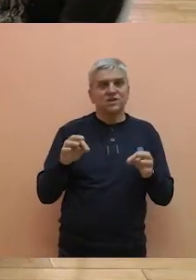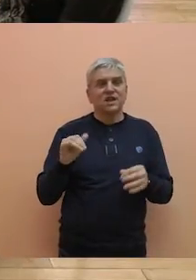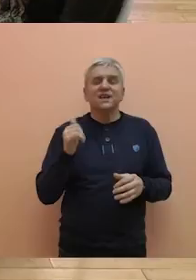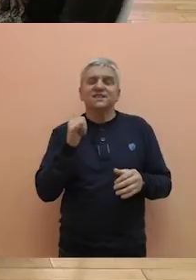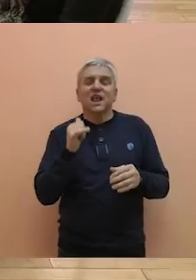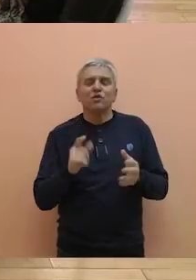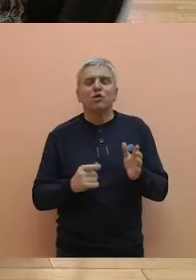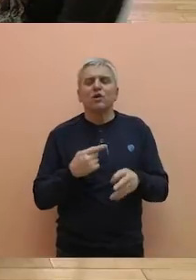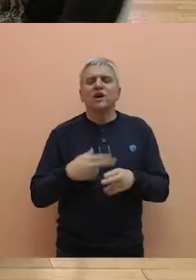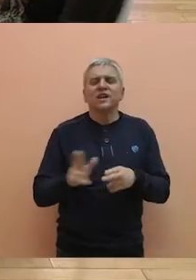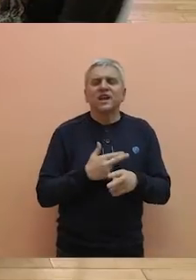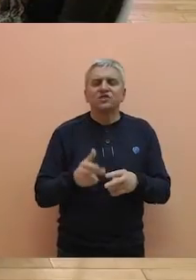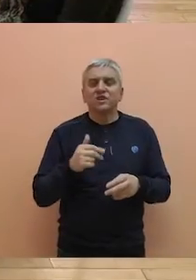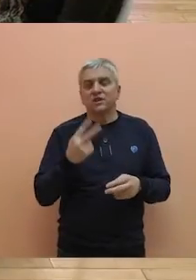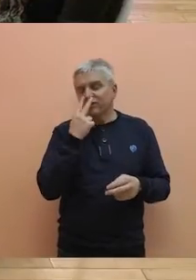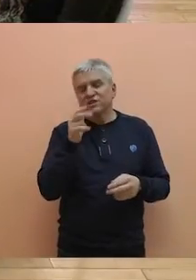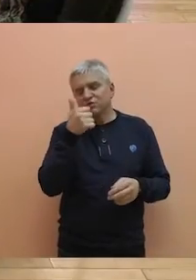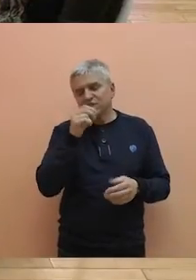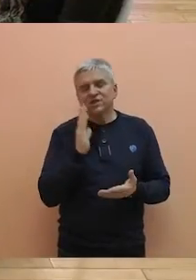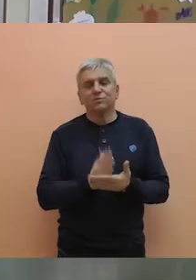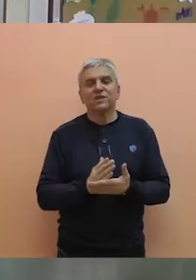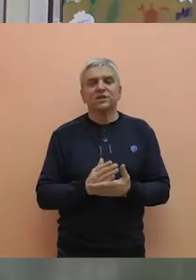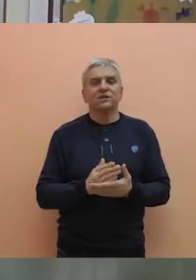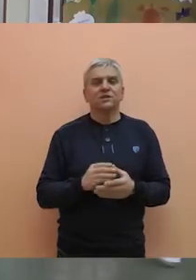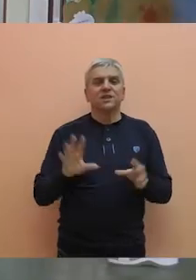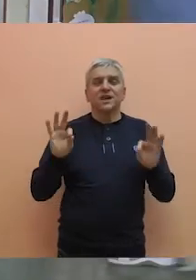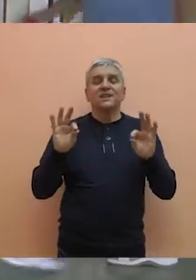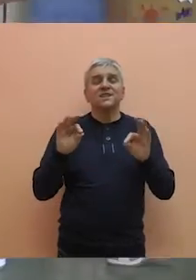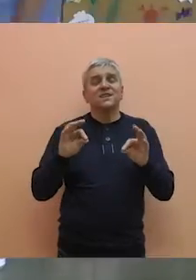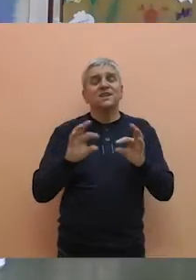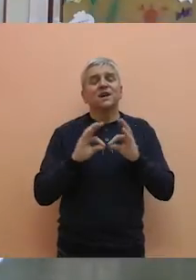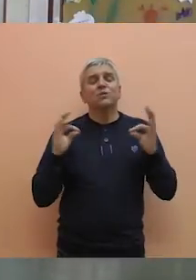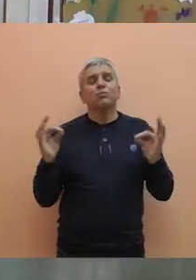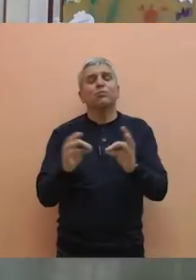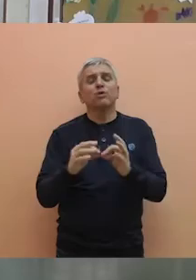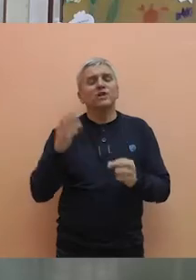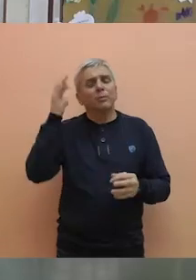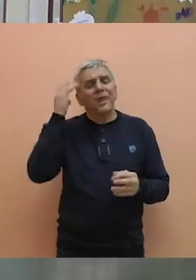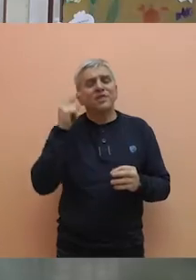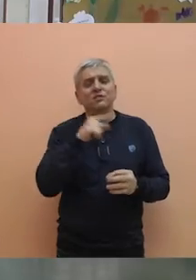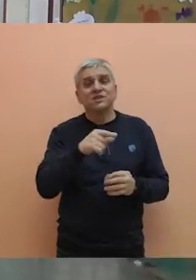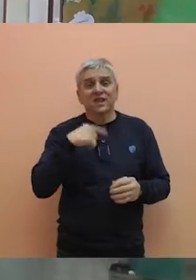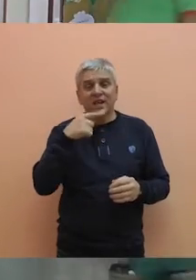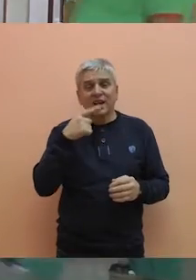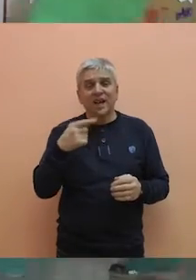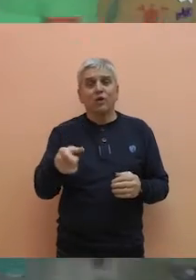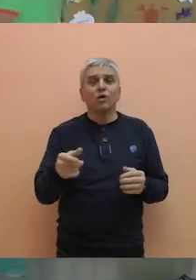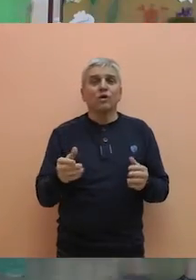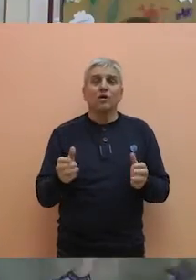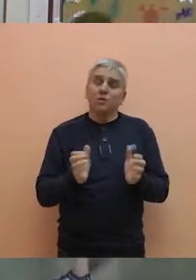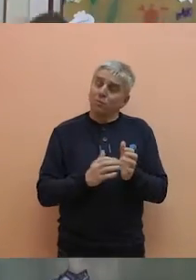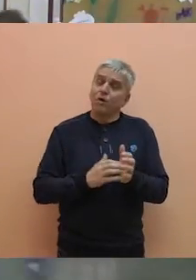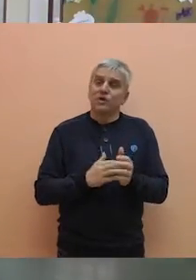bude neko zlatno rešenje, pa vidjet ćemo šta će biti. Iako je desetak porodica iz Bačkog Petrovog sela iskazalo